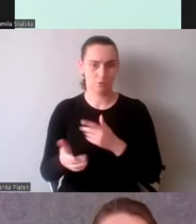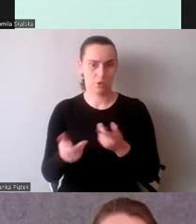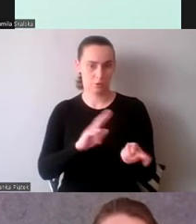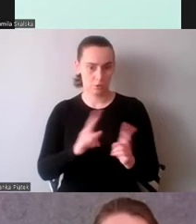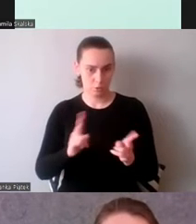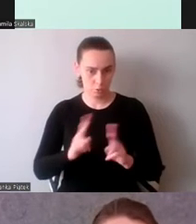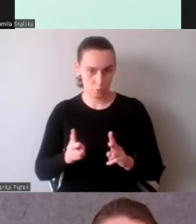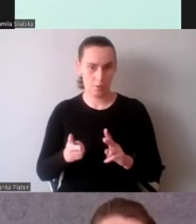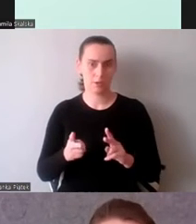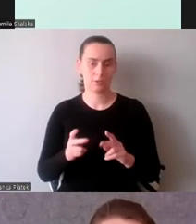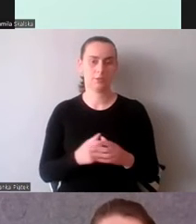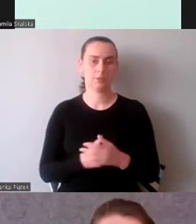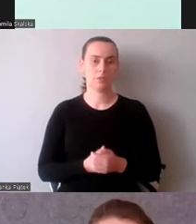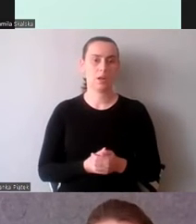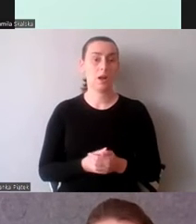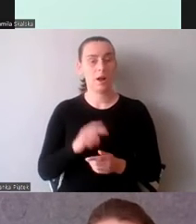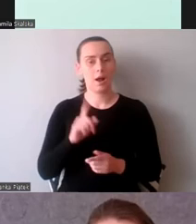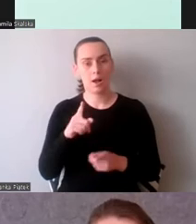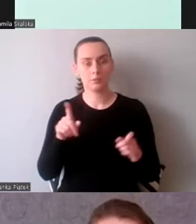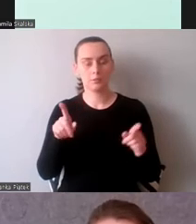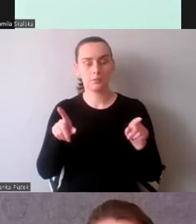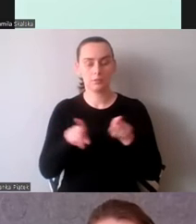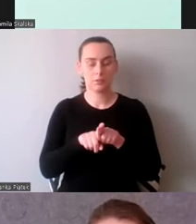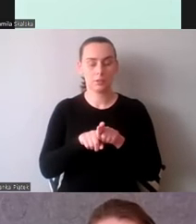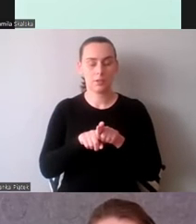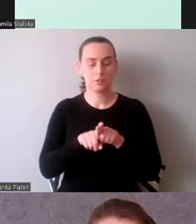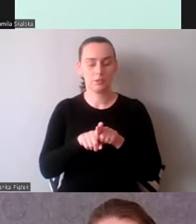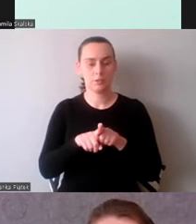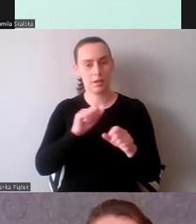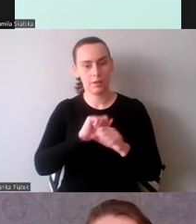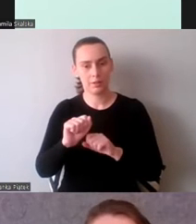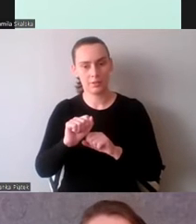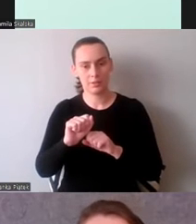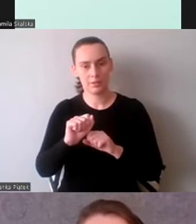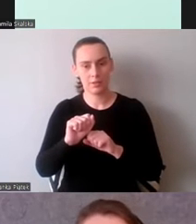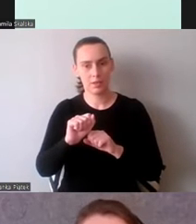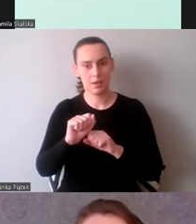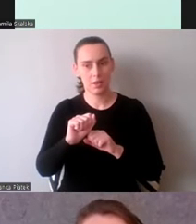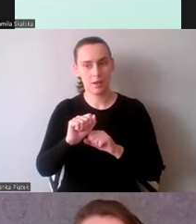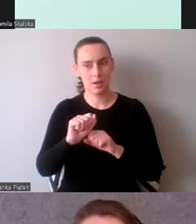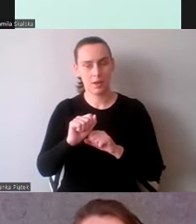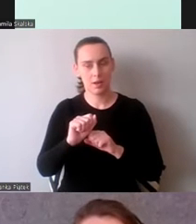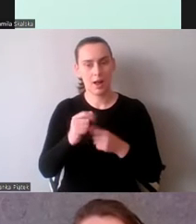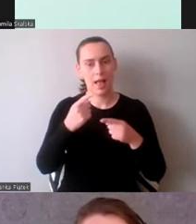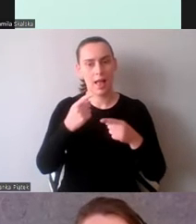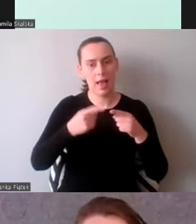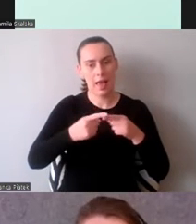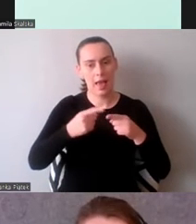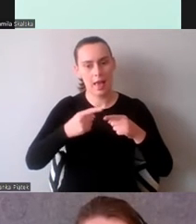że są pewne czynniki, które przekładają się na większe obciążenie poznawcze.